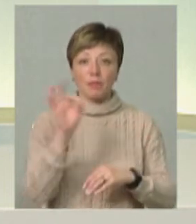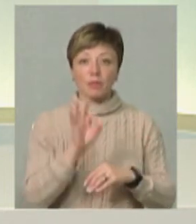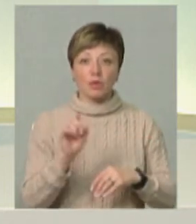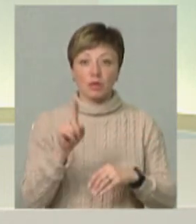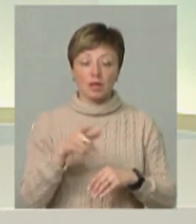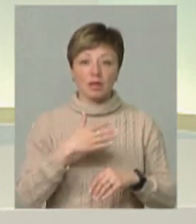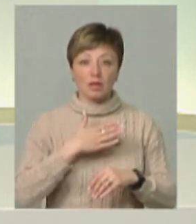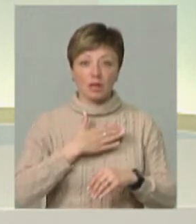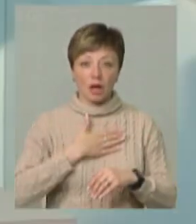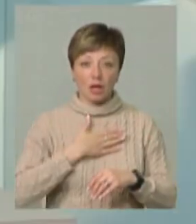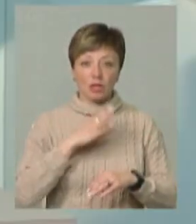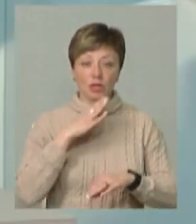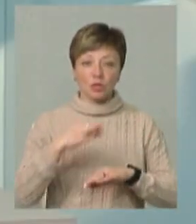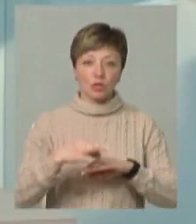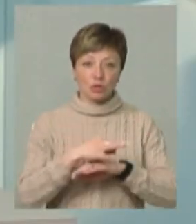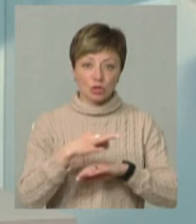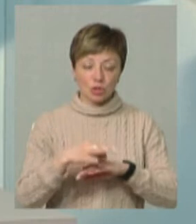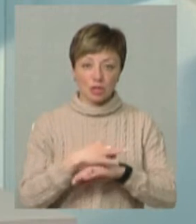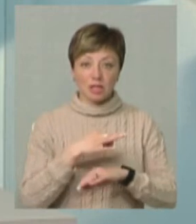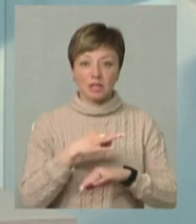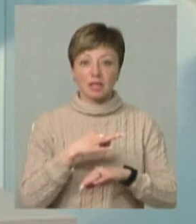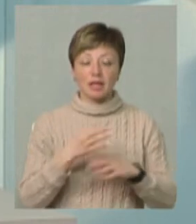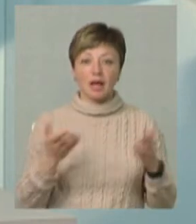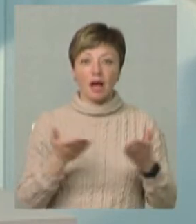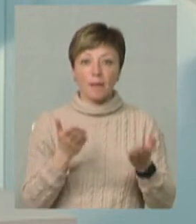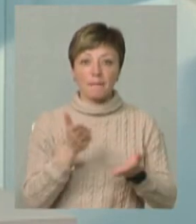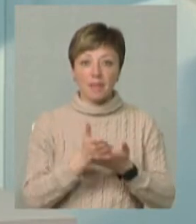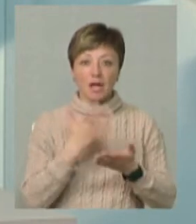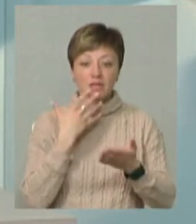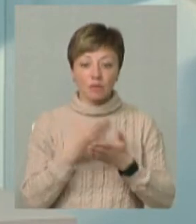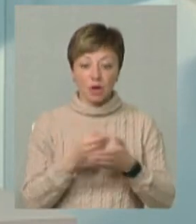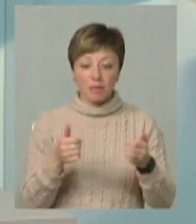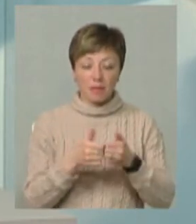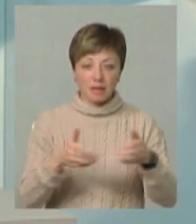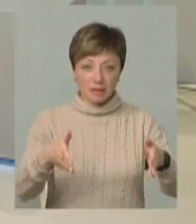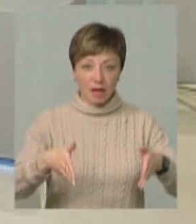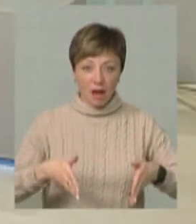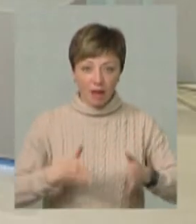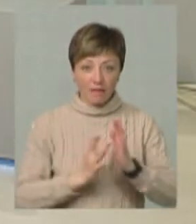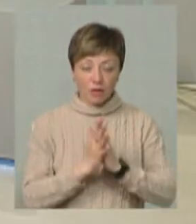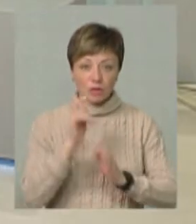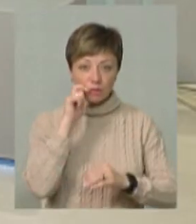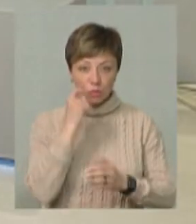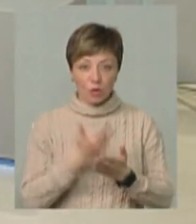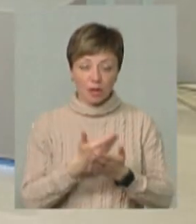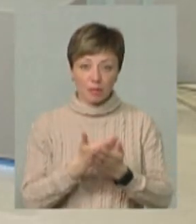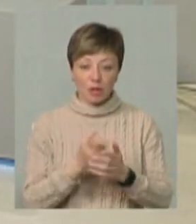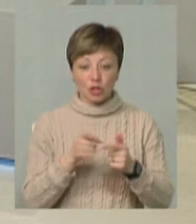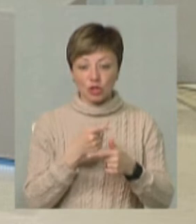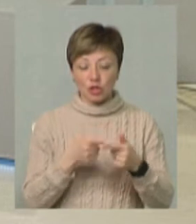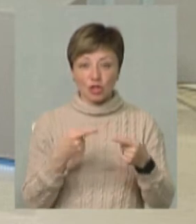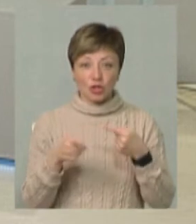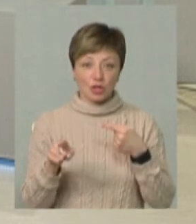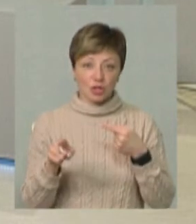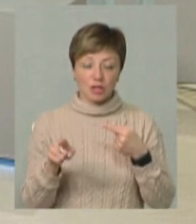навіть наші дружини, жінки, котрі мають свою присадибну ділянку і вирощують цибулю, наприклад, чи інші якісь,